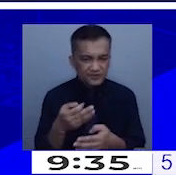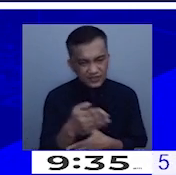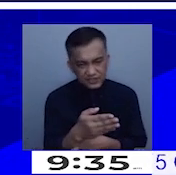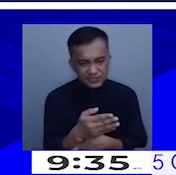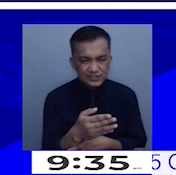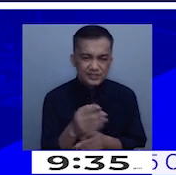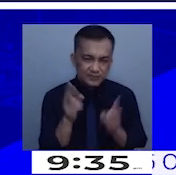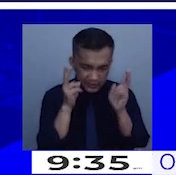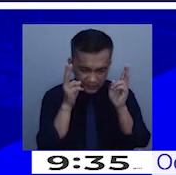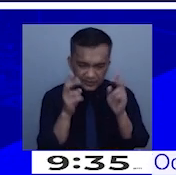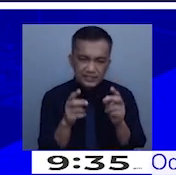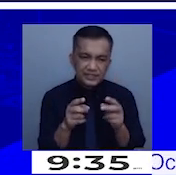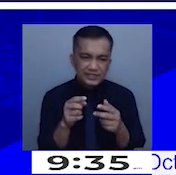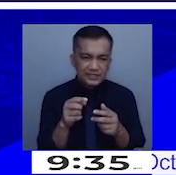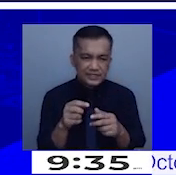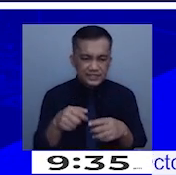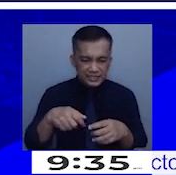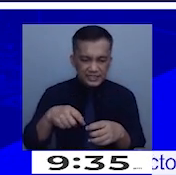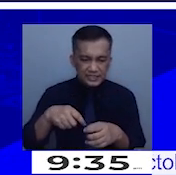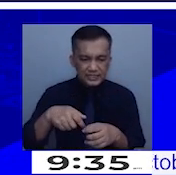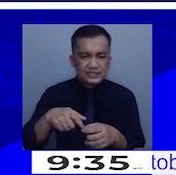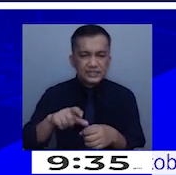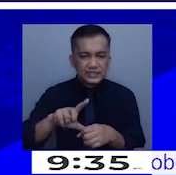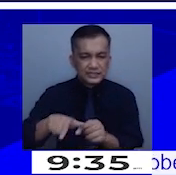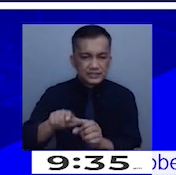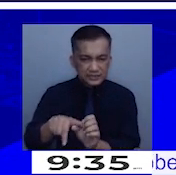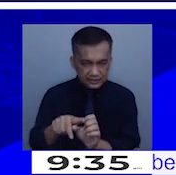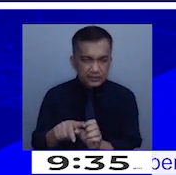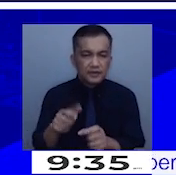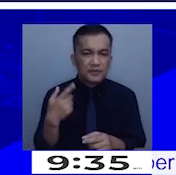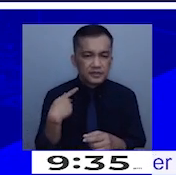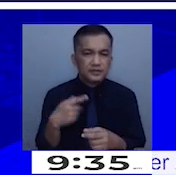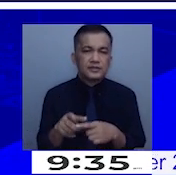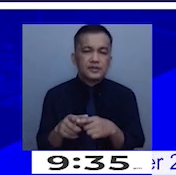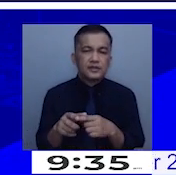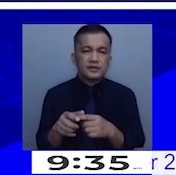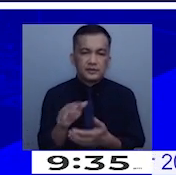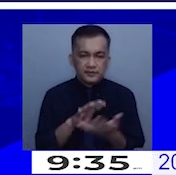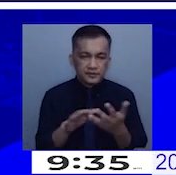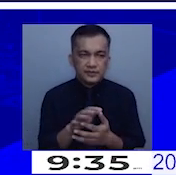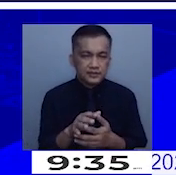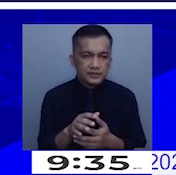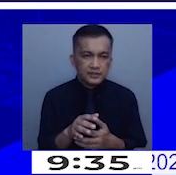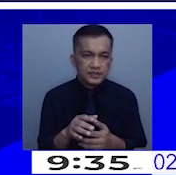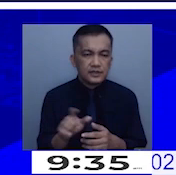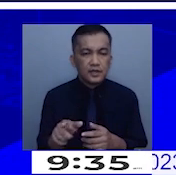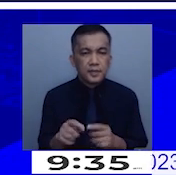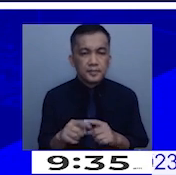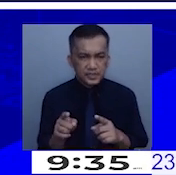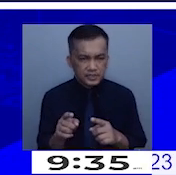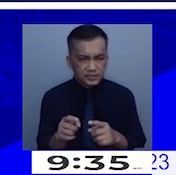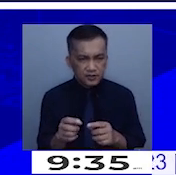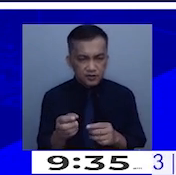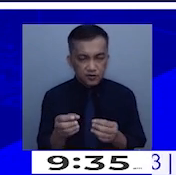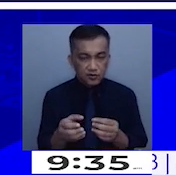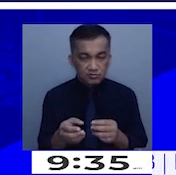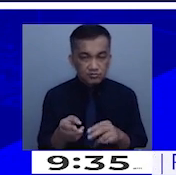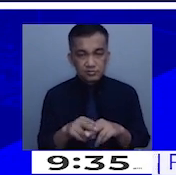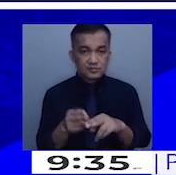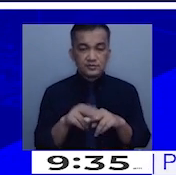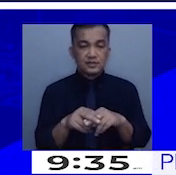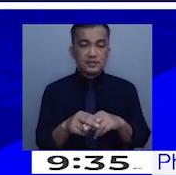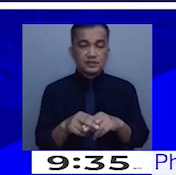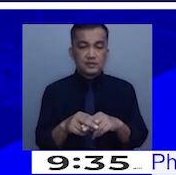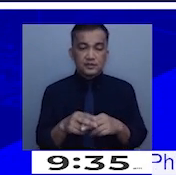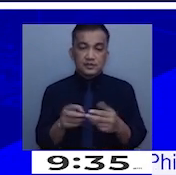vegetables, may mga canned goods din. So, it's a mixed yung items. Pero of course, pag tumataas, all